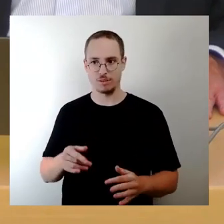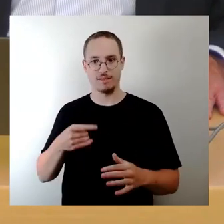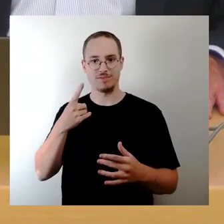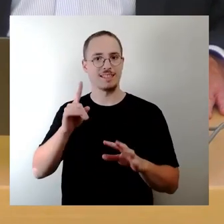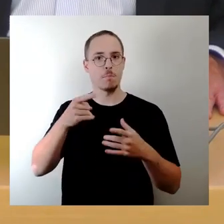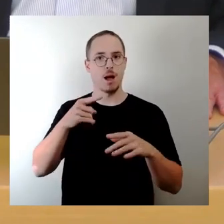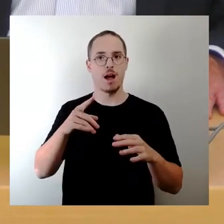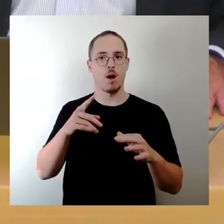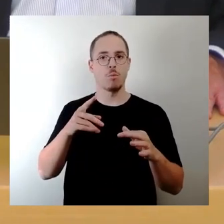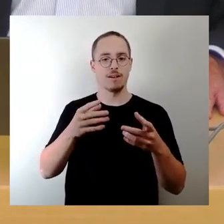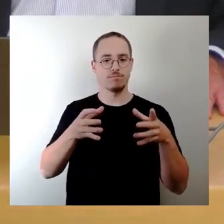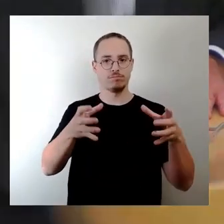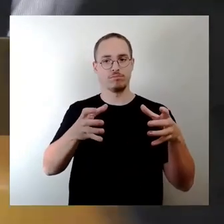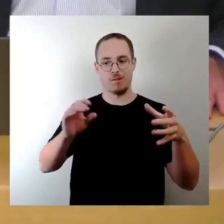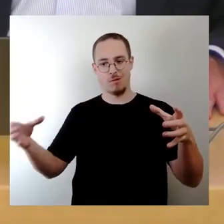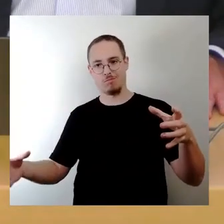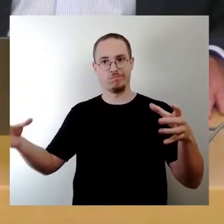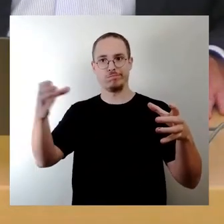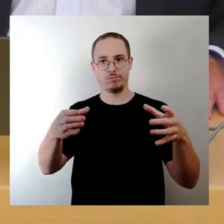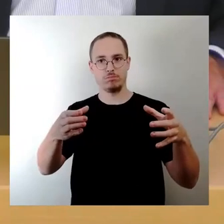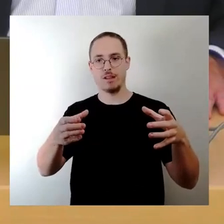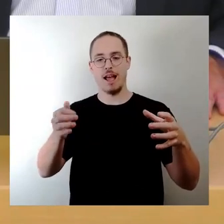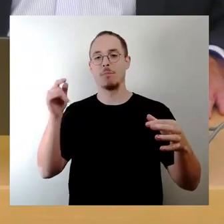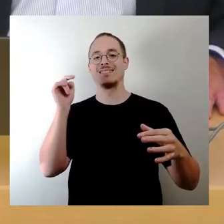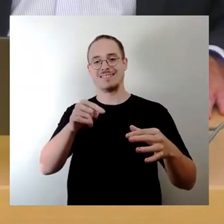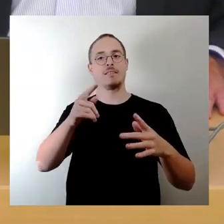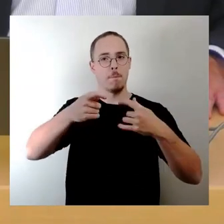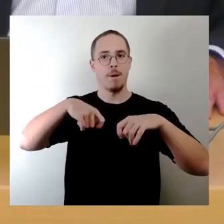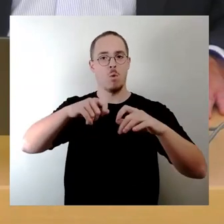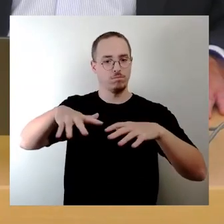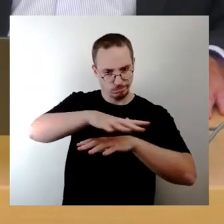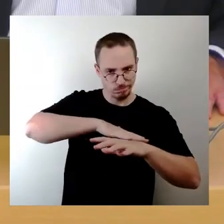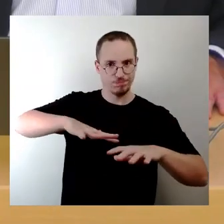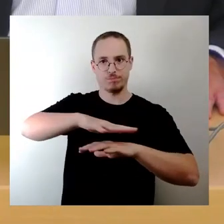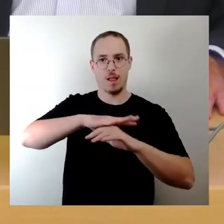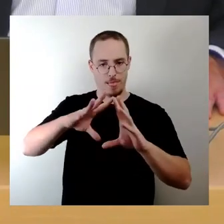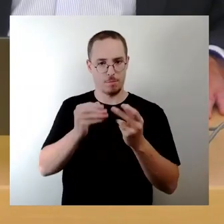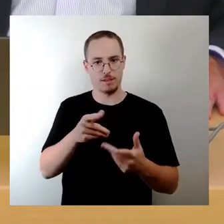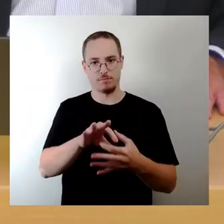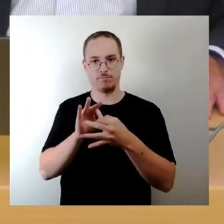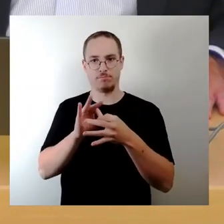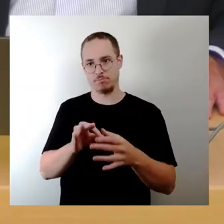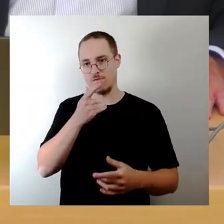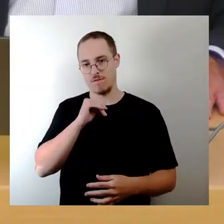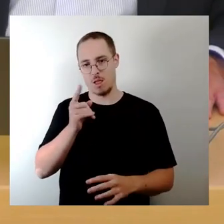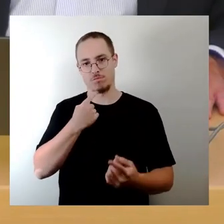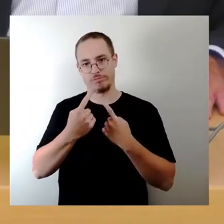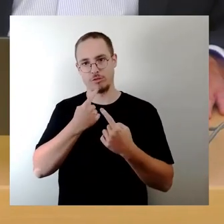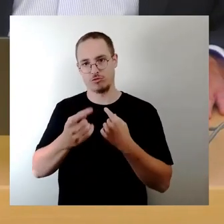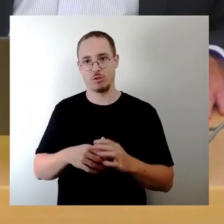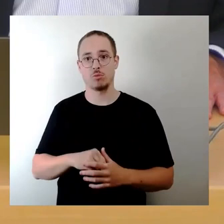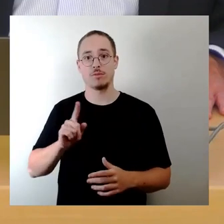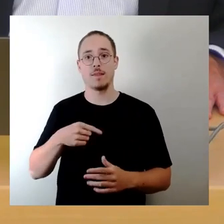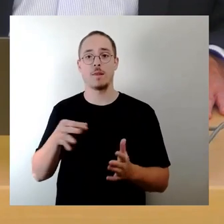angeht, dass wir uns damit befassen. Und dann ist auch gebeten, Top 22, das sind die Altleider-Container, das wir uns mit der Vorlage